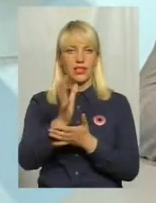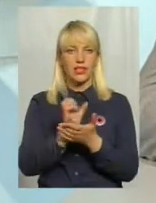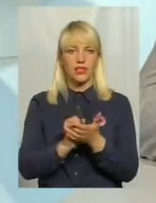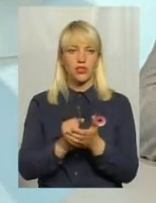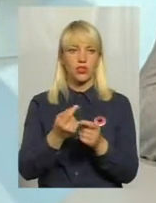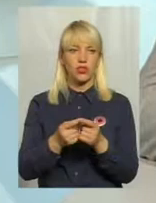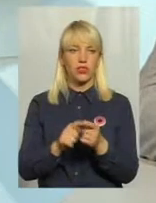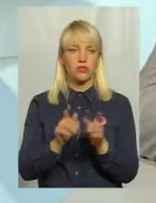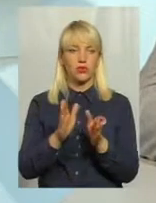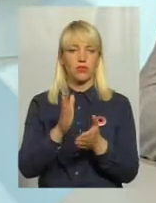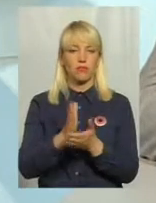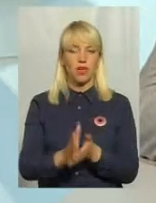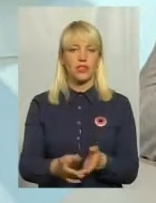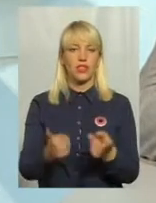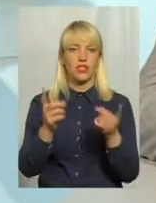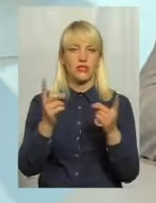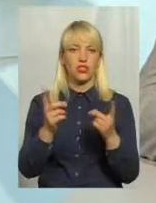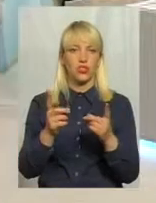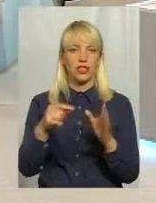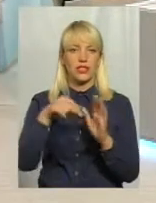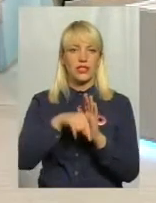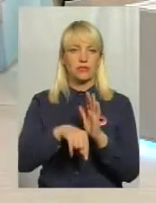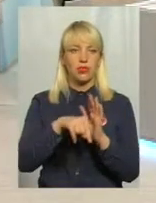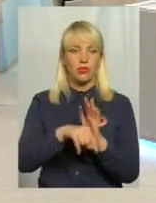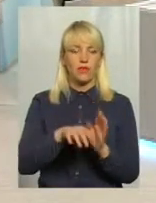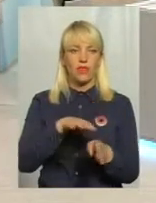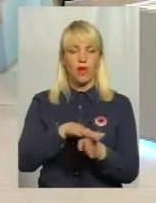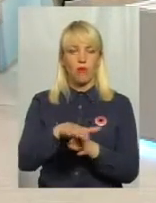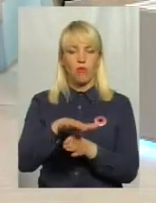і це буде мати надзвичайно велике змістовне наповнення.